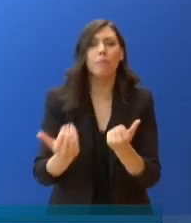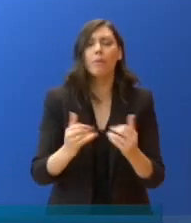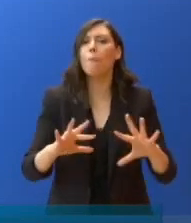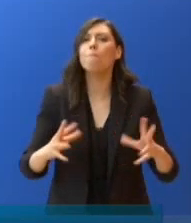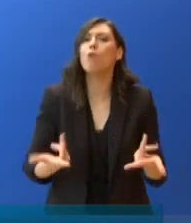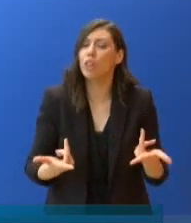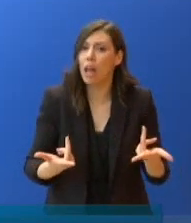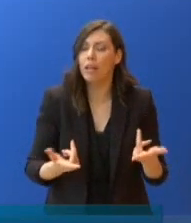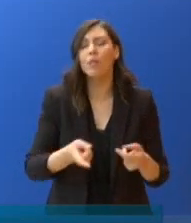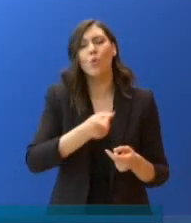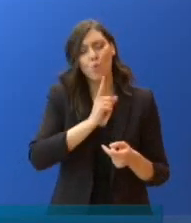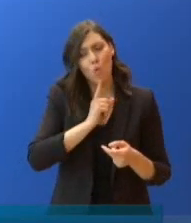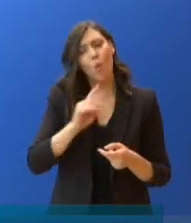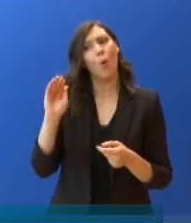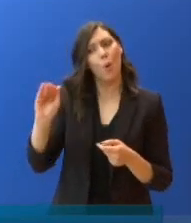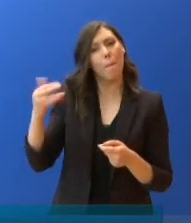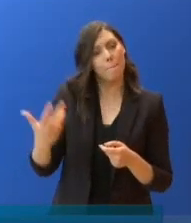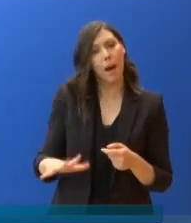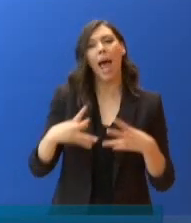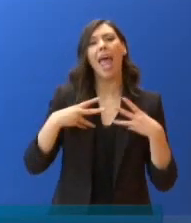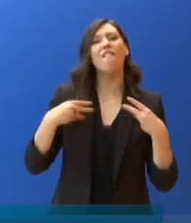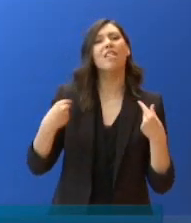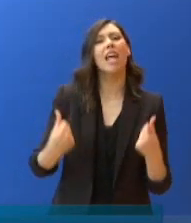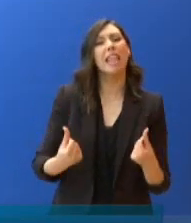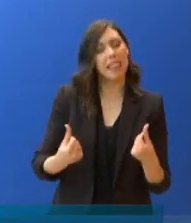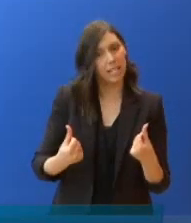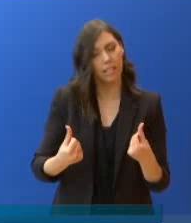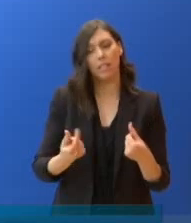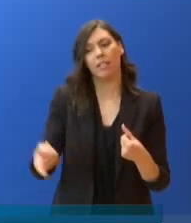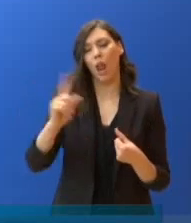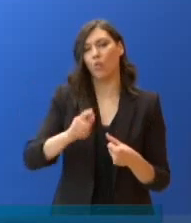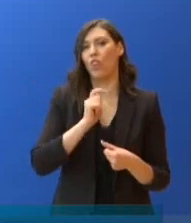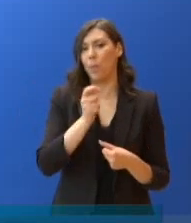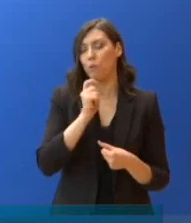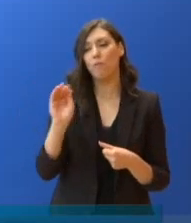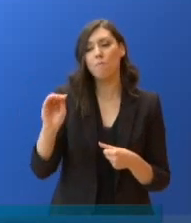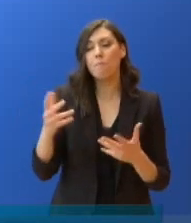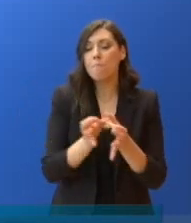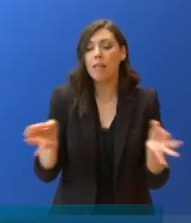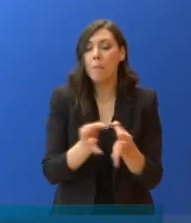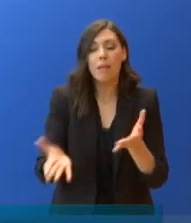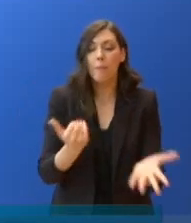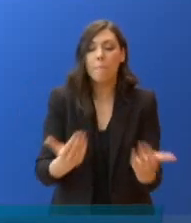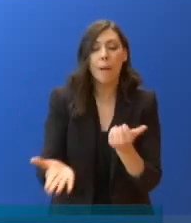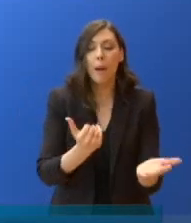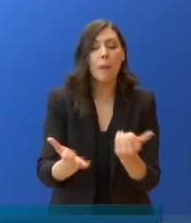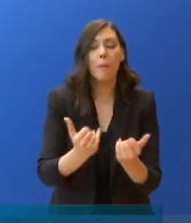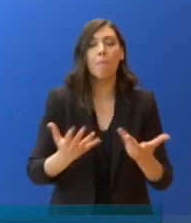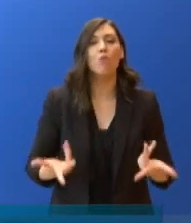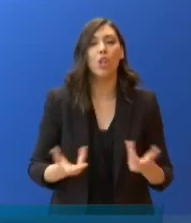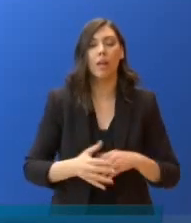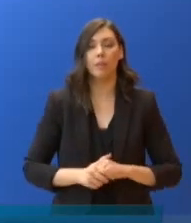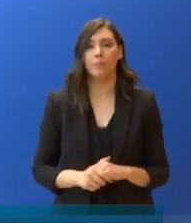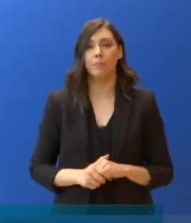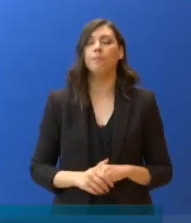Την ίδια ερώτηση υποβάλλει και ο κύριος Γιώργος Ευγενίδης από το reader.gr και το Παρασκηνείο. Είμαστε αυτή την περίοδο στη φάση εφαρμογής